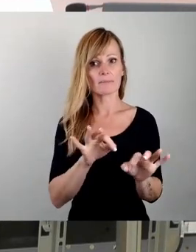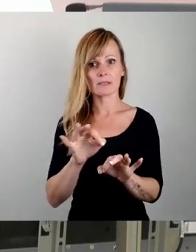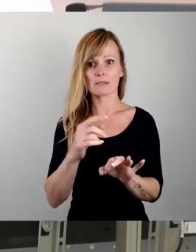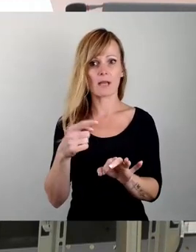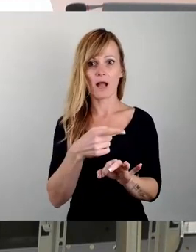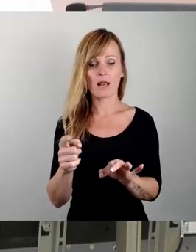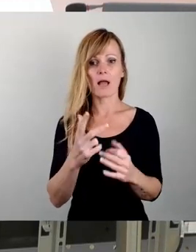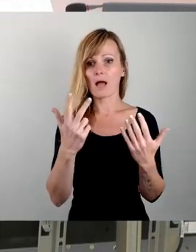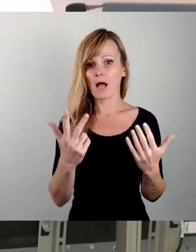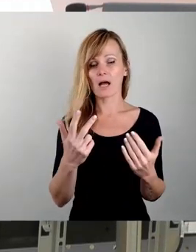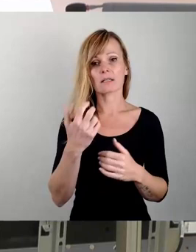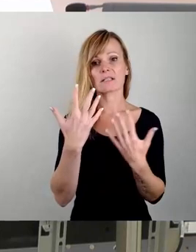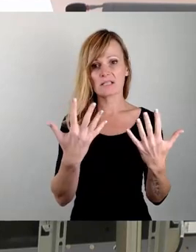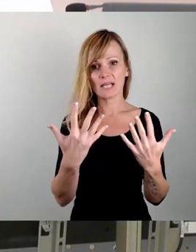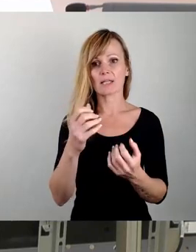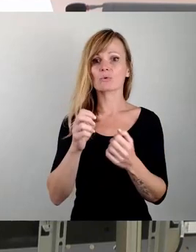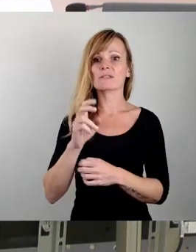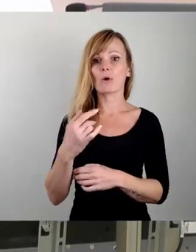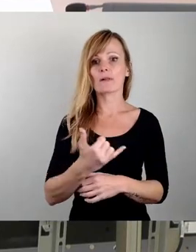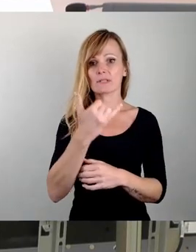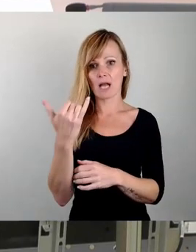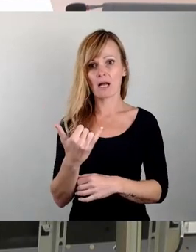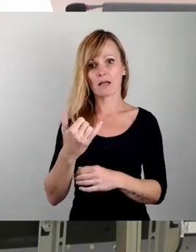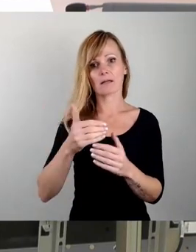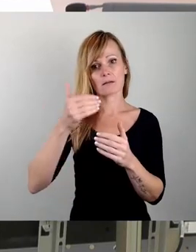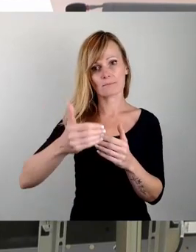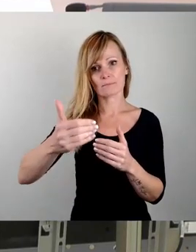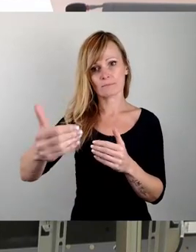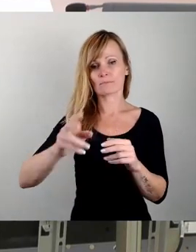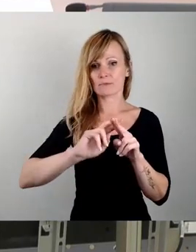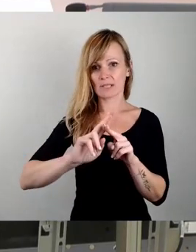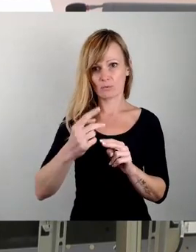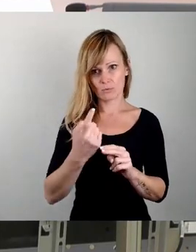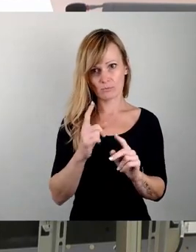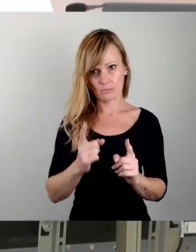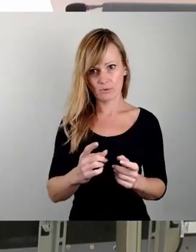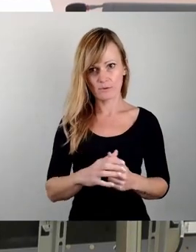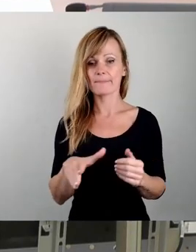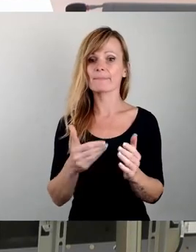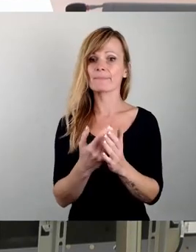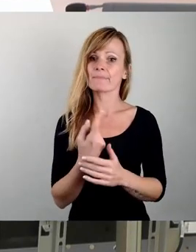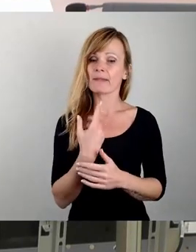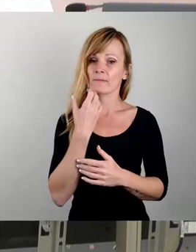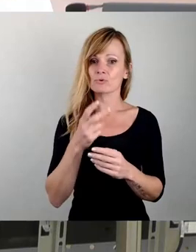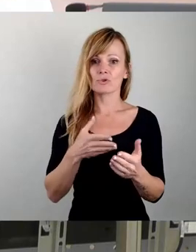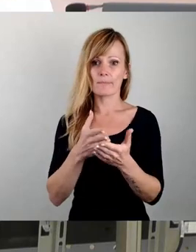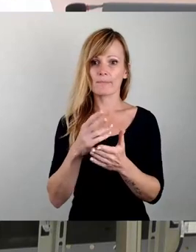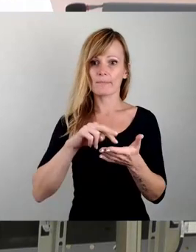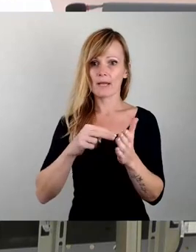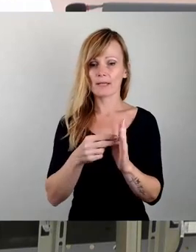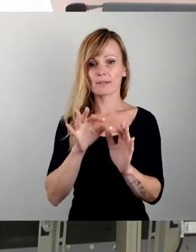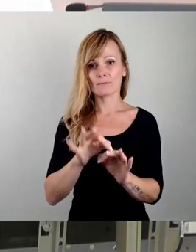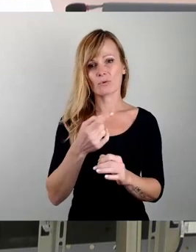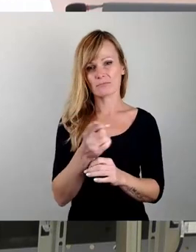zehn oder zwölf Jahre saniert werden müssen. Insofern geht es uns um die Planbarkeit dieser Dinge, auch für die nutzenden Vereine,